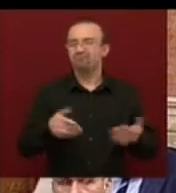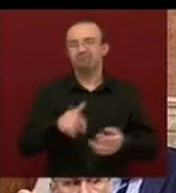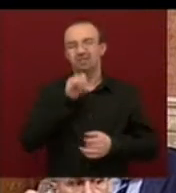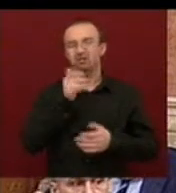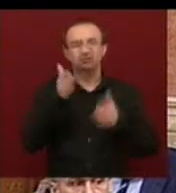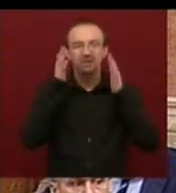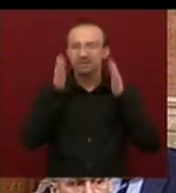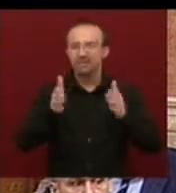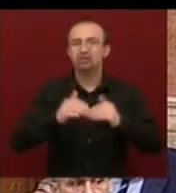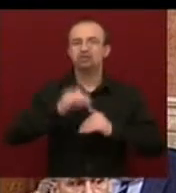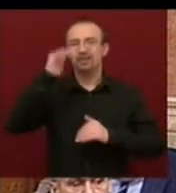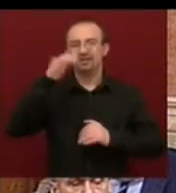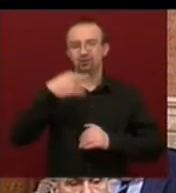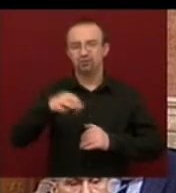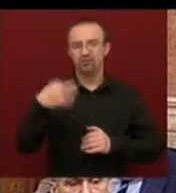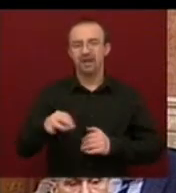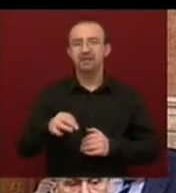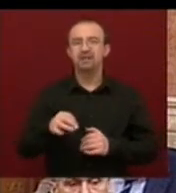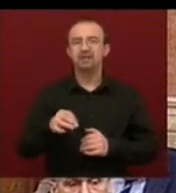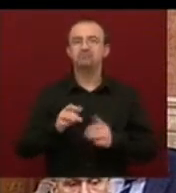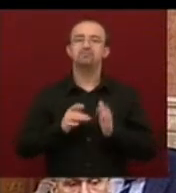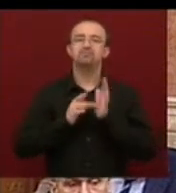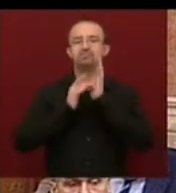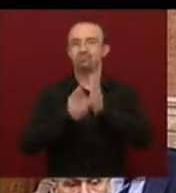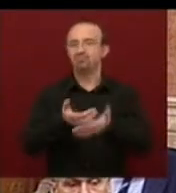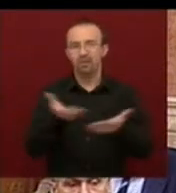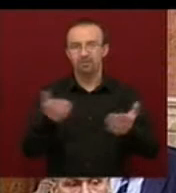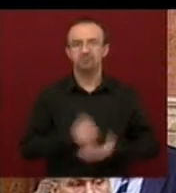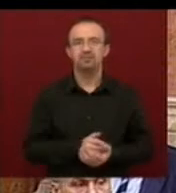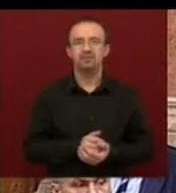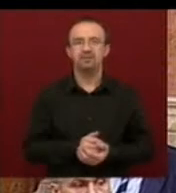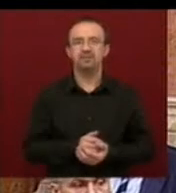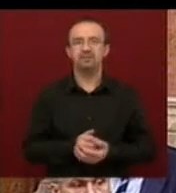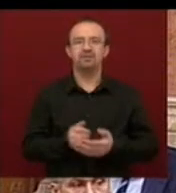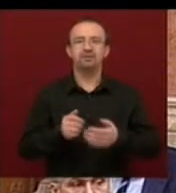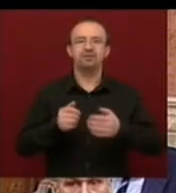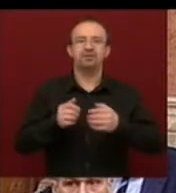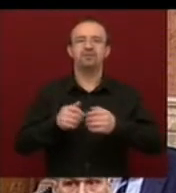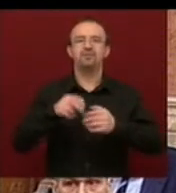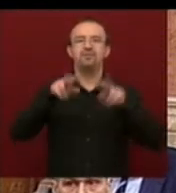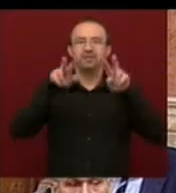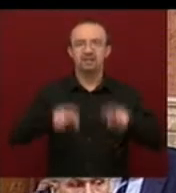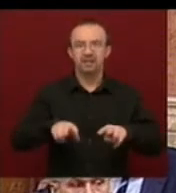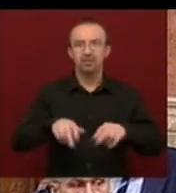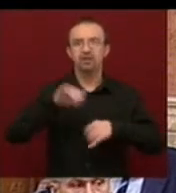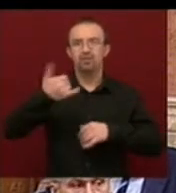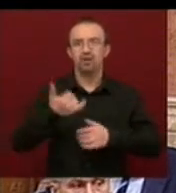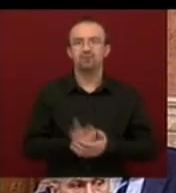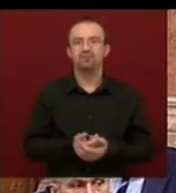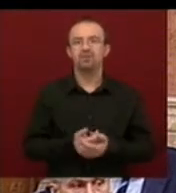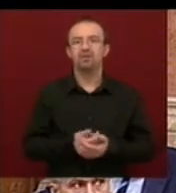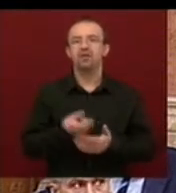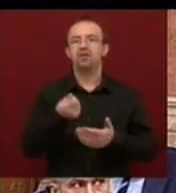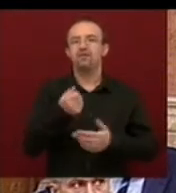növekedéssel egyetlen előrejelzés sem. Szóval tényszerűen nagy a baj, a